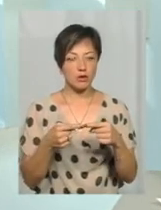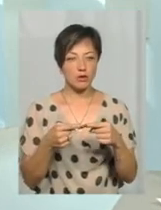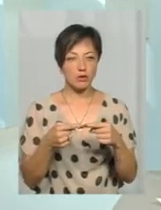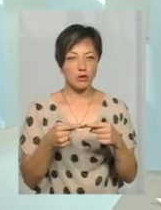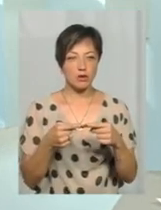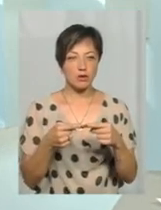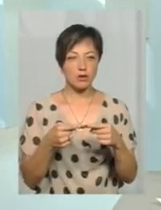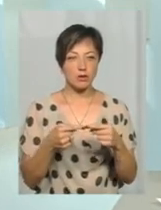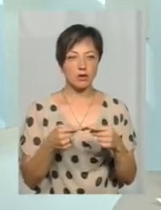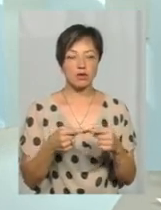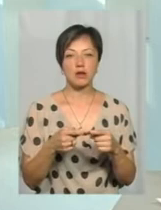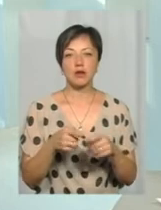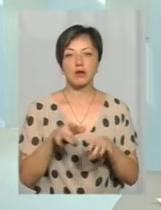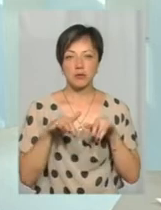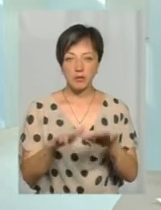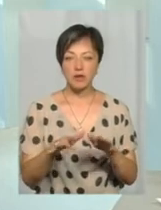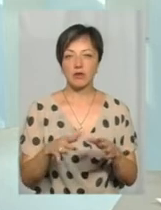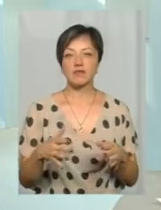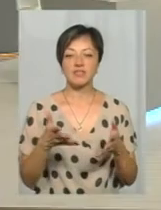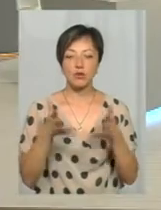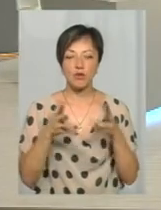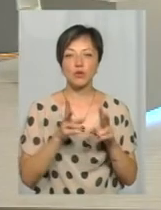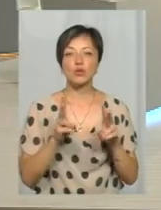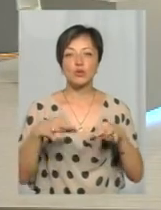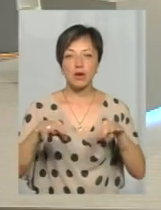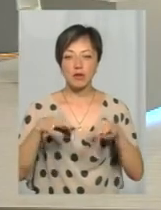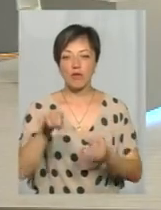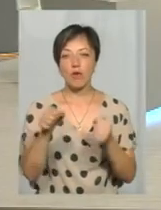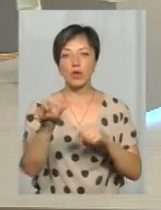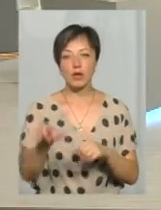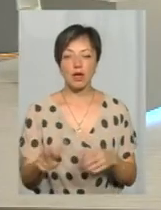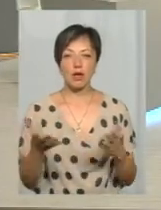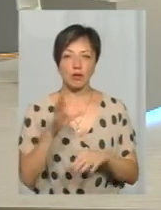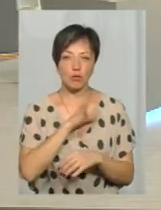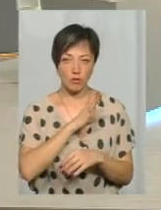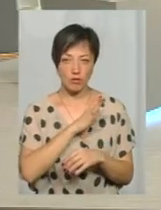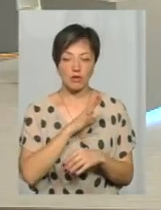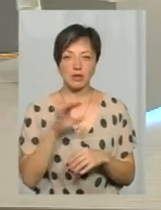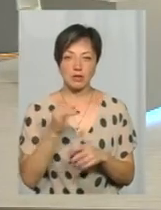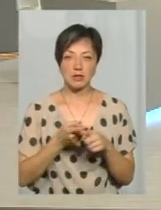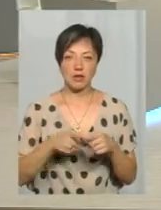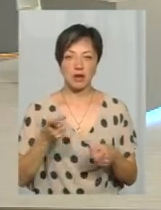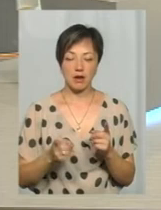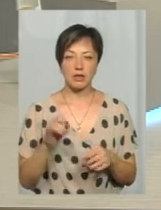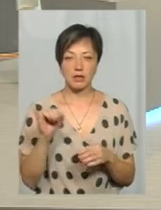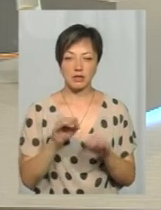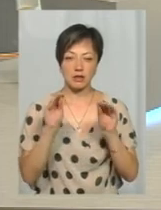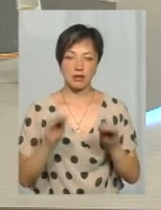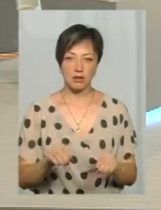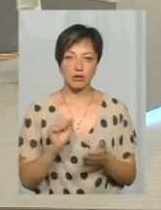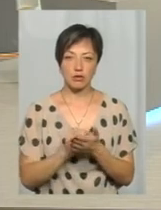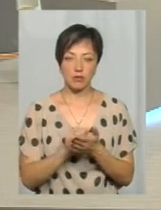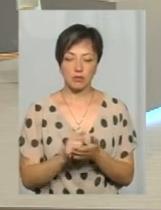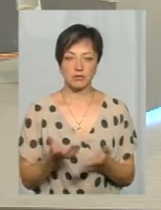ми будемо приймати міри, тобто, встановлювати дані транспортні зація, водія, який був, це реально, і складати на нього